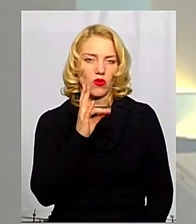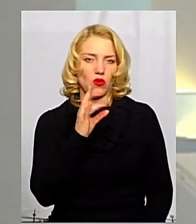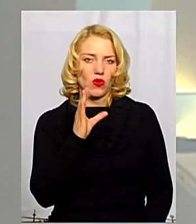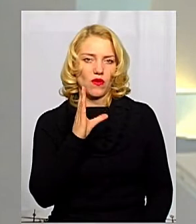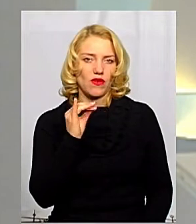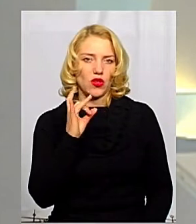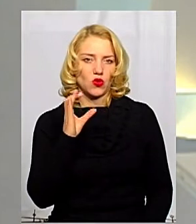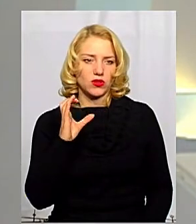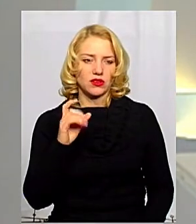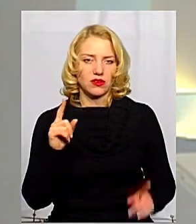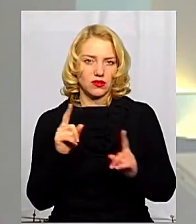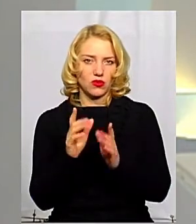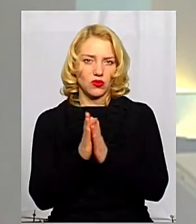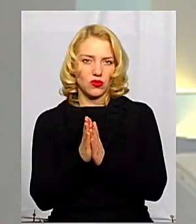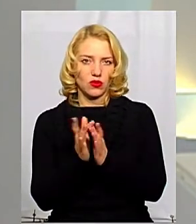Так коротко.